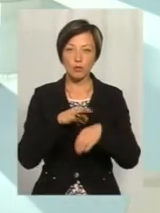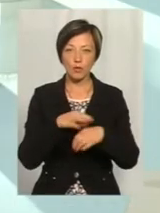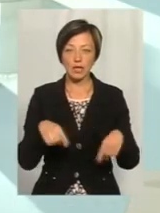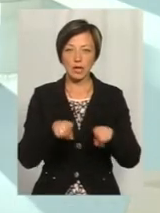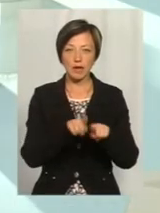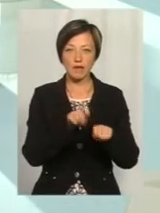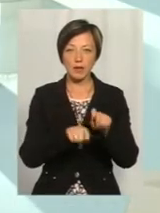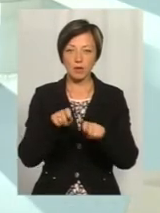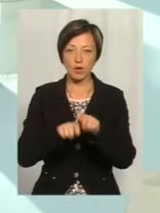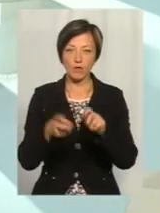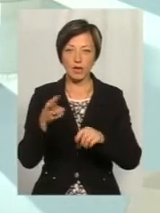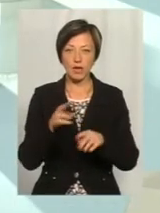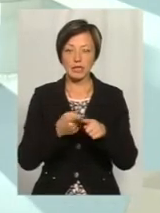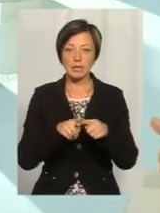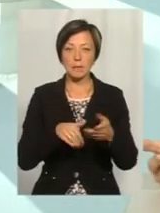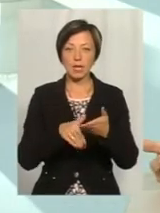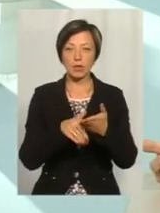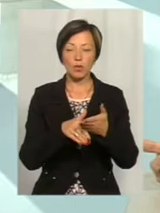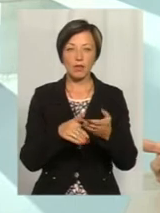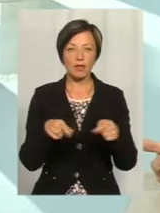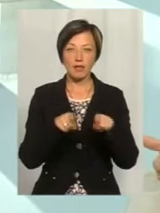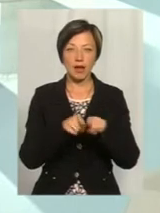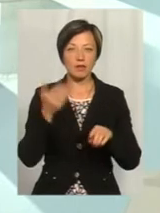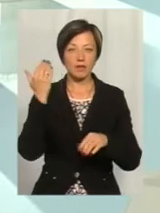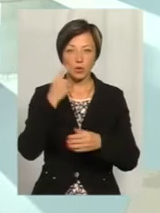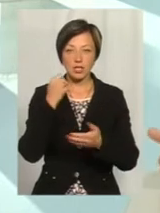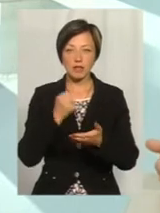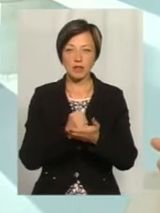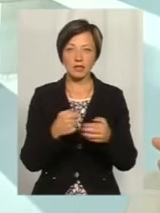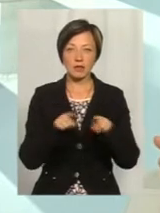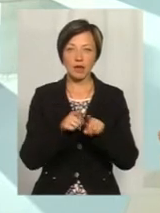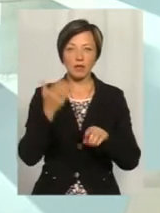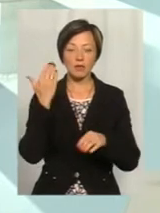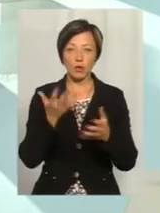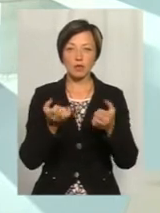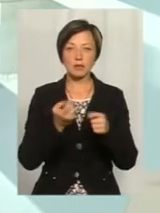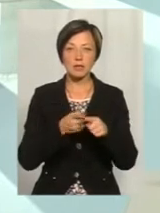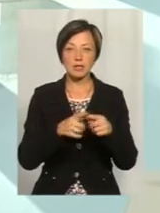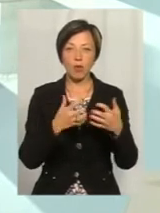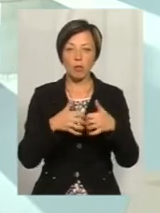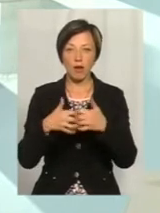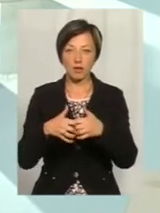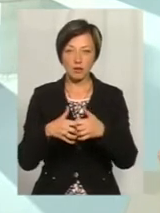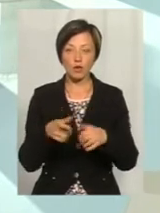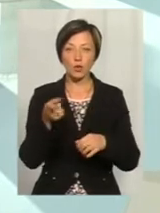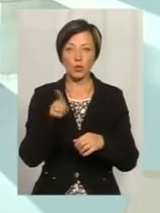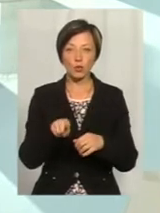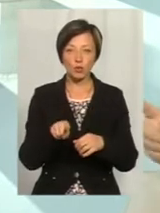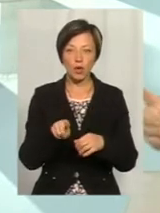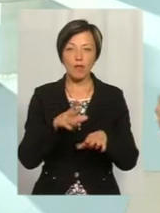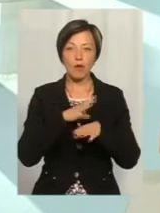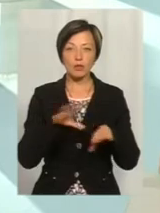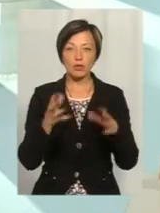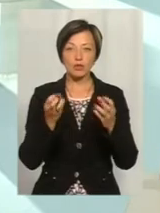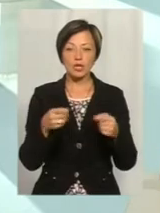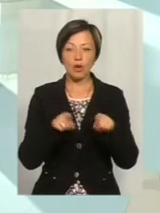вимірювання. Ця методика була не так давно затверджена, і не так давно вони отримали це обладнання. Тому не було